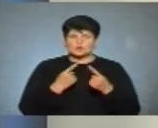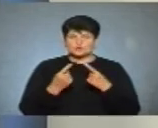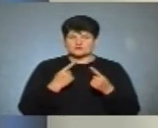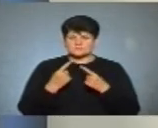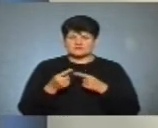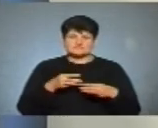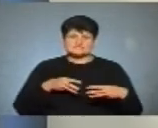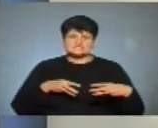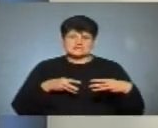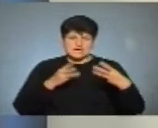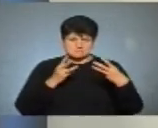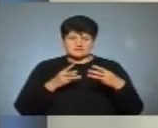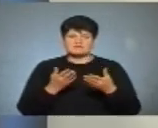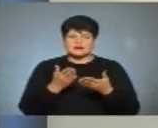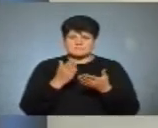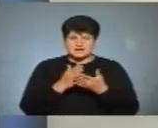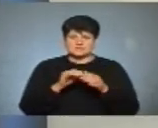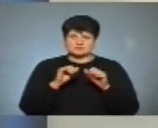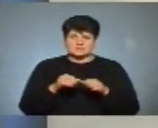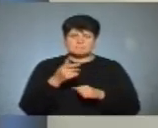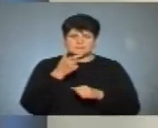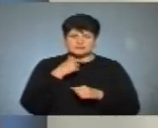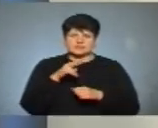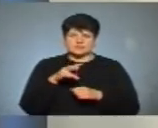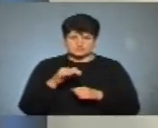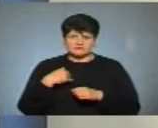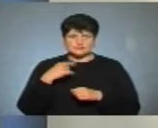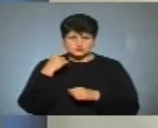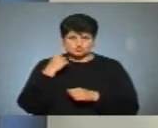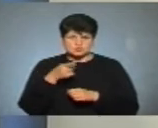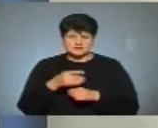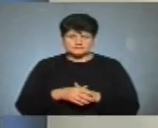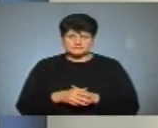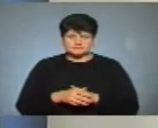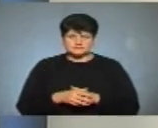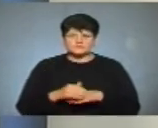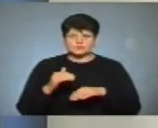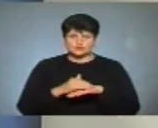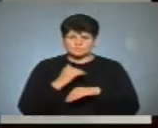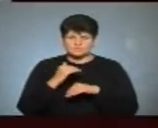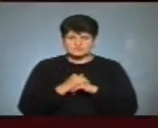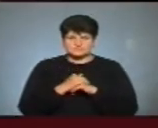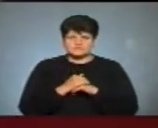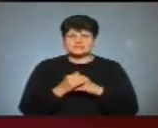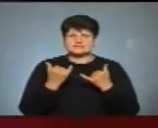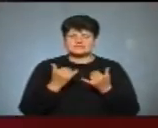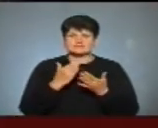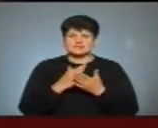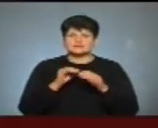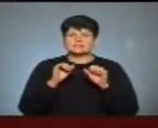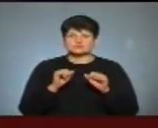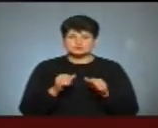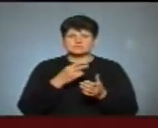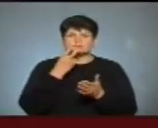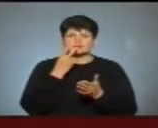у скайпі. Ви маєте можливість… Пане Леонідо, доброго вечора. Ви нас чуєте? Доброго. Зараз ви маєте можливість